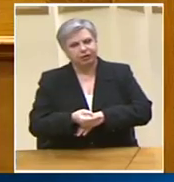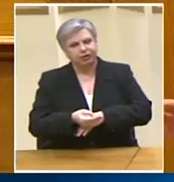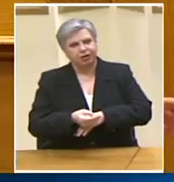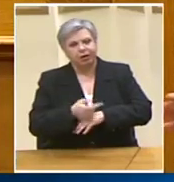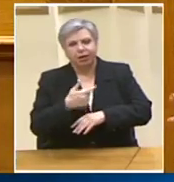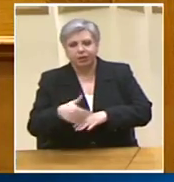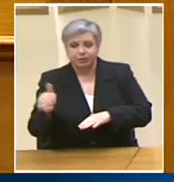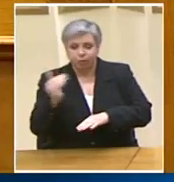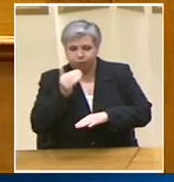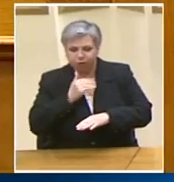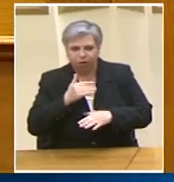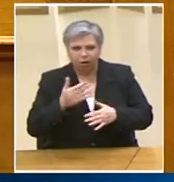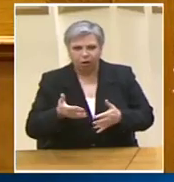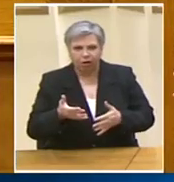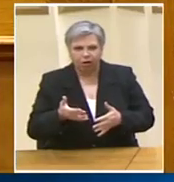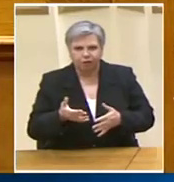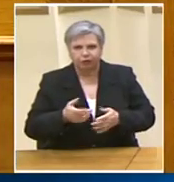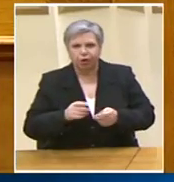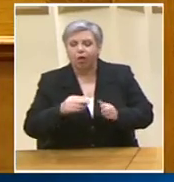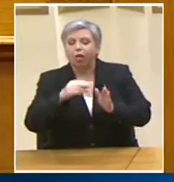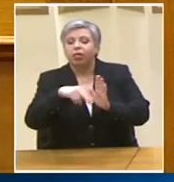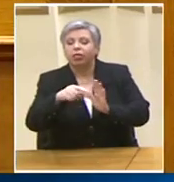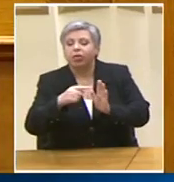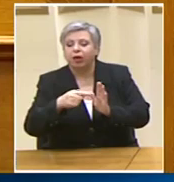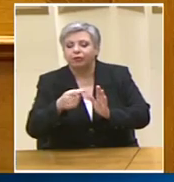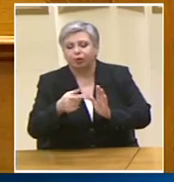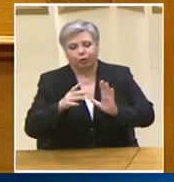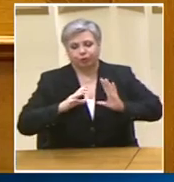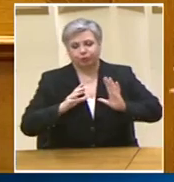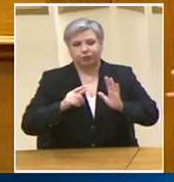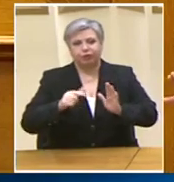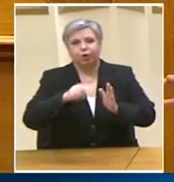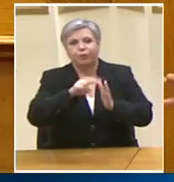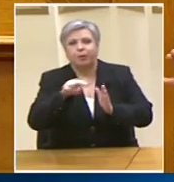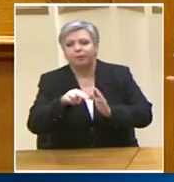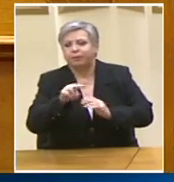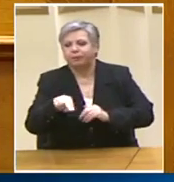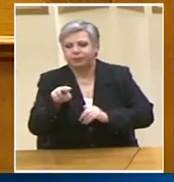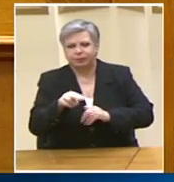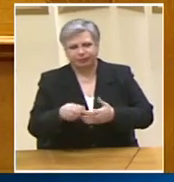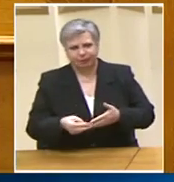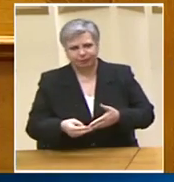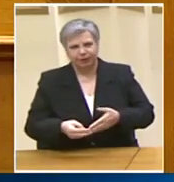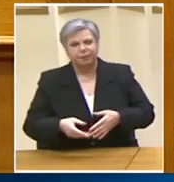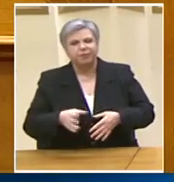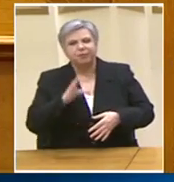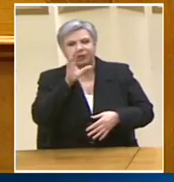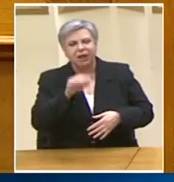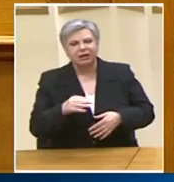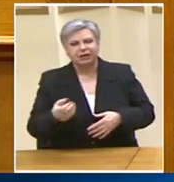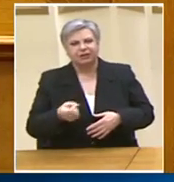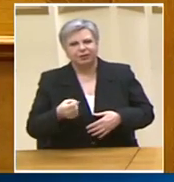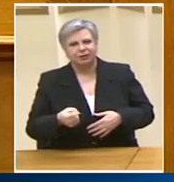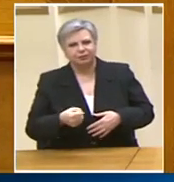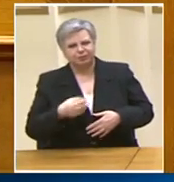Πράγματι είναι τόσο καλά προετοιμασμένες Που θα τη ζήλευε ακόμη και η κυβέρνηση του